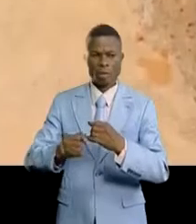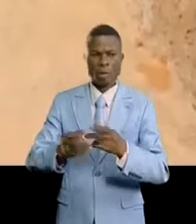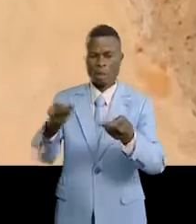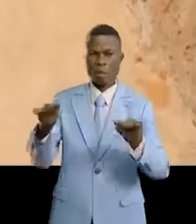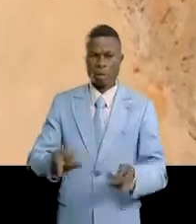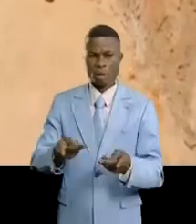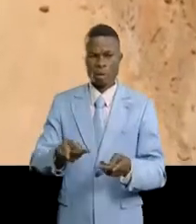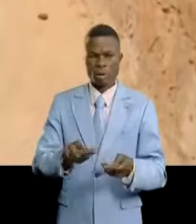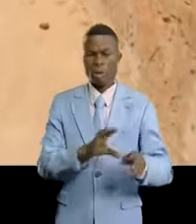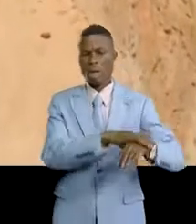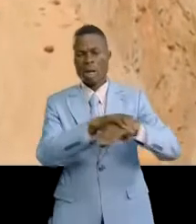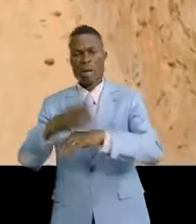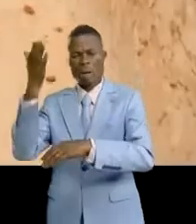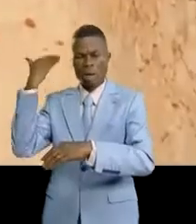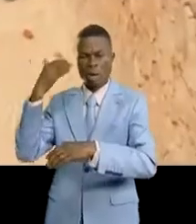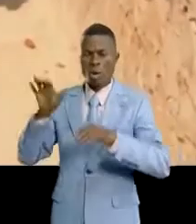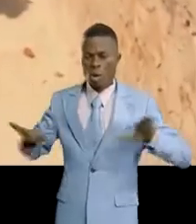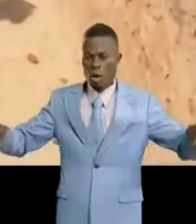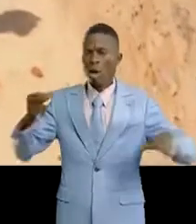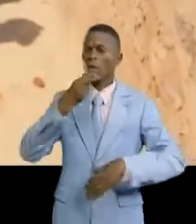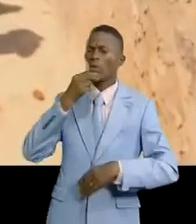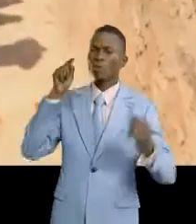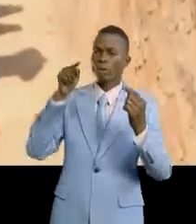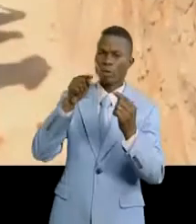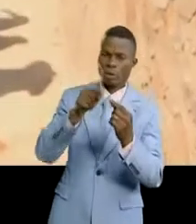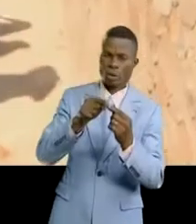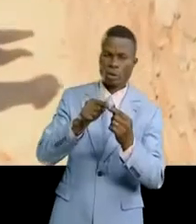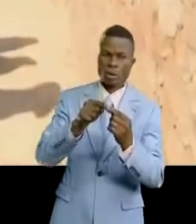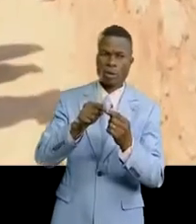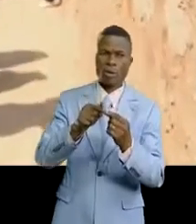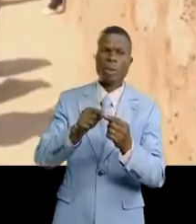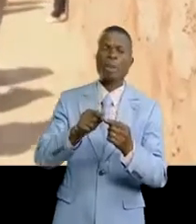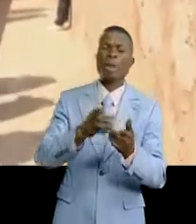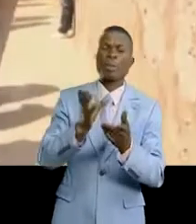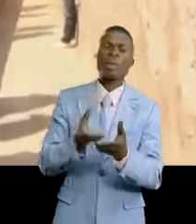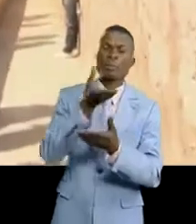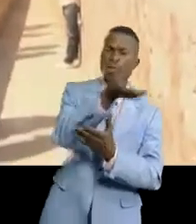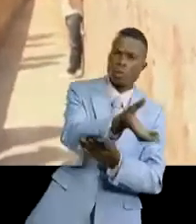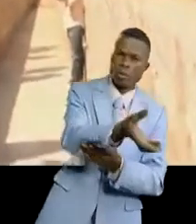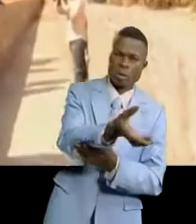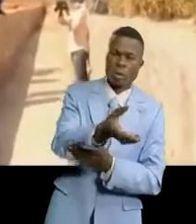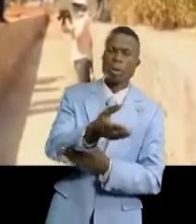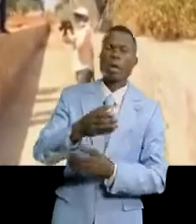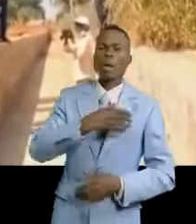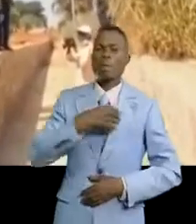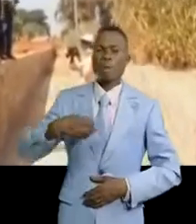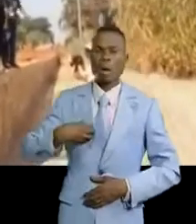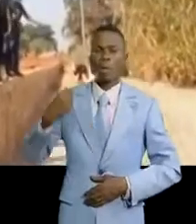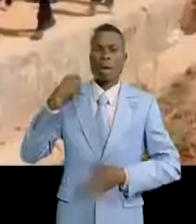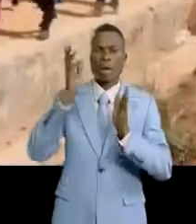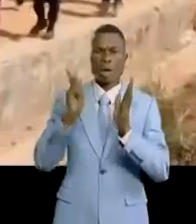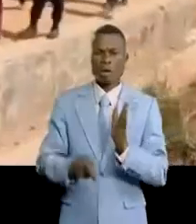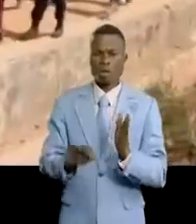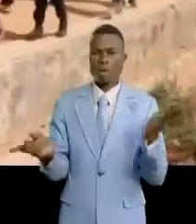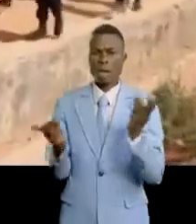conduites et des eaux qui viennent de l'aéroport de l Mbouchimay jusqu'à l'exétoire. De là, Jeannette Longa Moussouamba est allée au rond-point